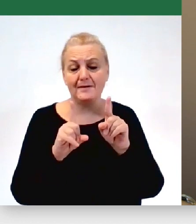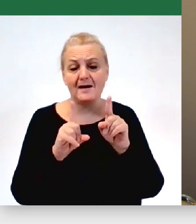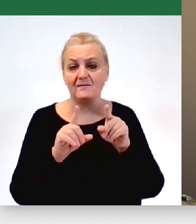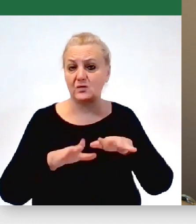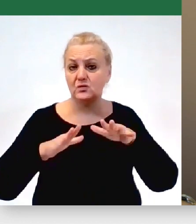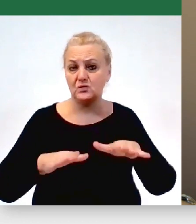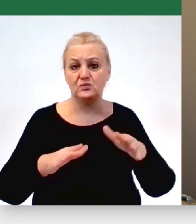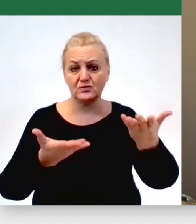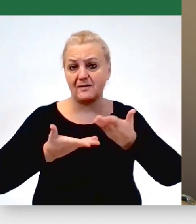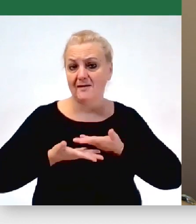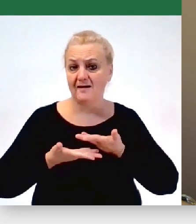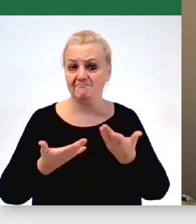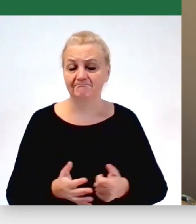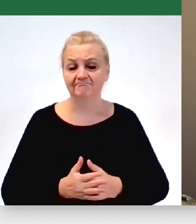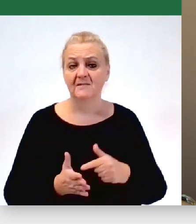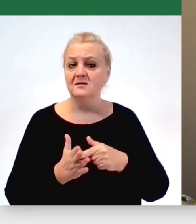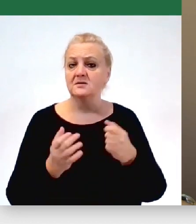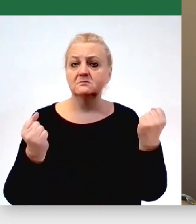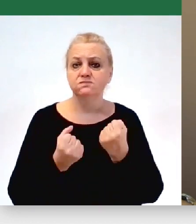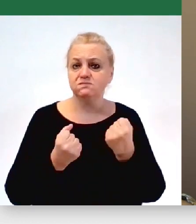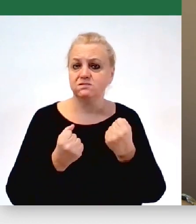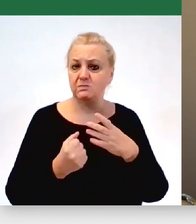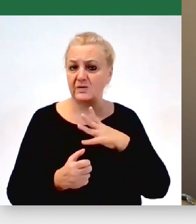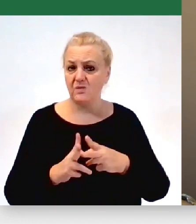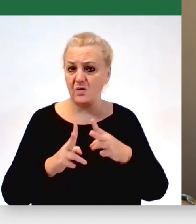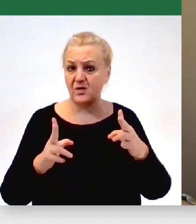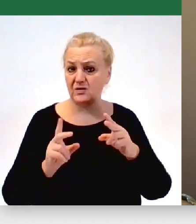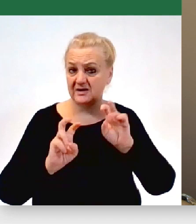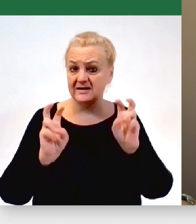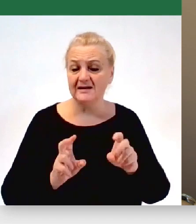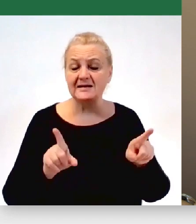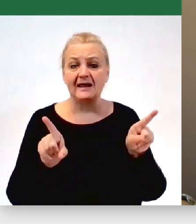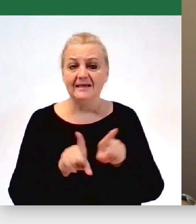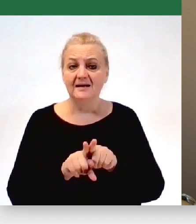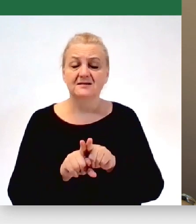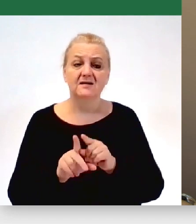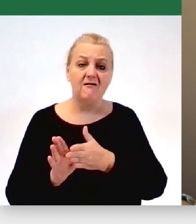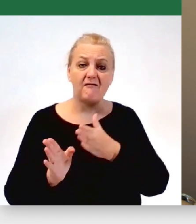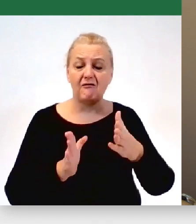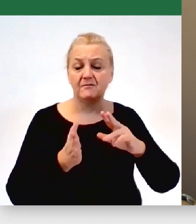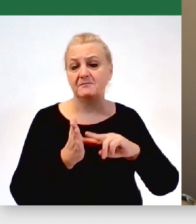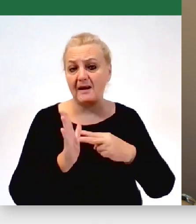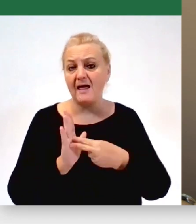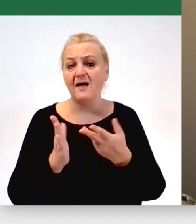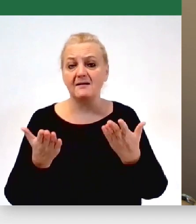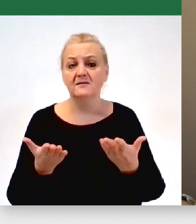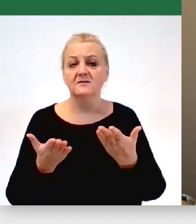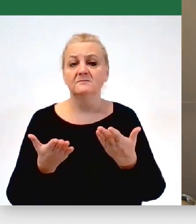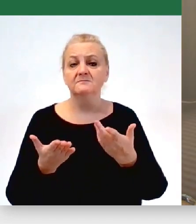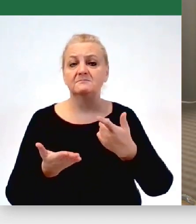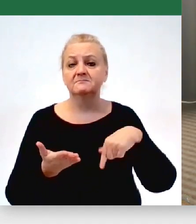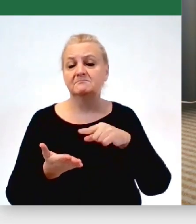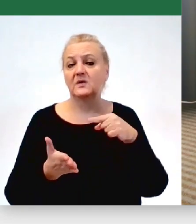wszystkim dała, w tym olbrzymim kryzysie i w olbrzymim kryzysach kolejnych plagach, które nas, że tak powiem,